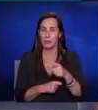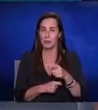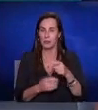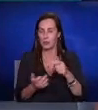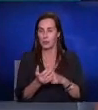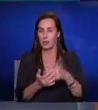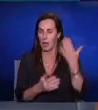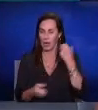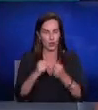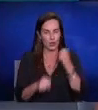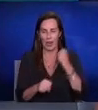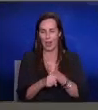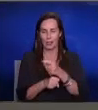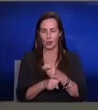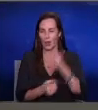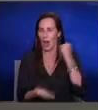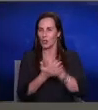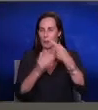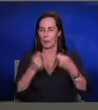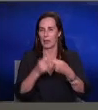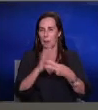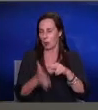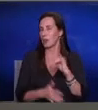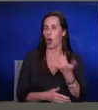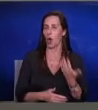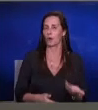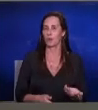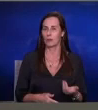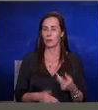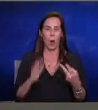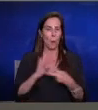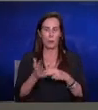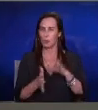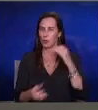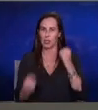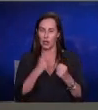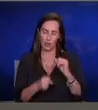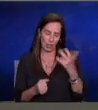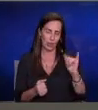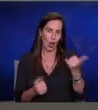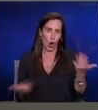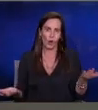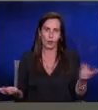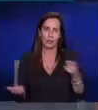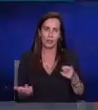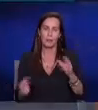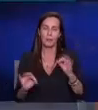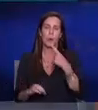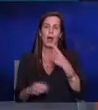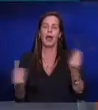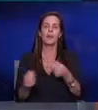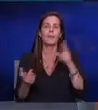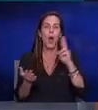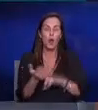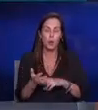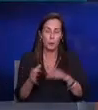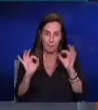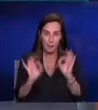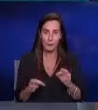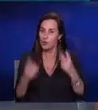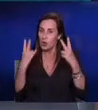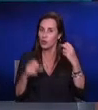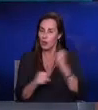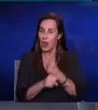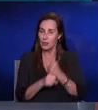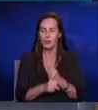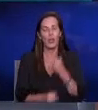פוליטית נכון, נכון, פוליטית זה מאוד קשה, נכון אז זה מה שאני אומר, הדברים הנכונים באמת שחשוב לעשות אותם קשים מבחינה